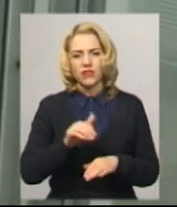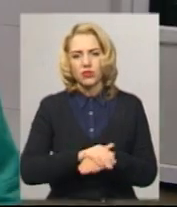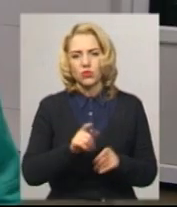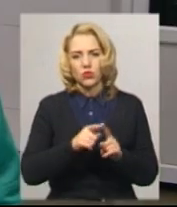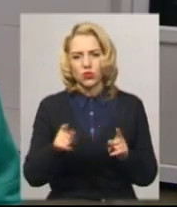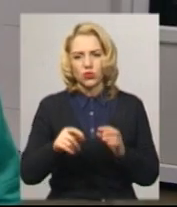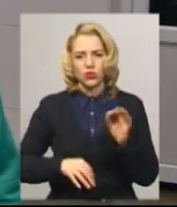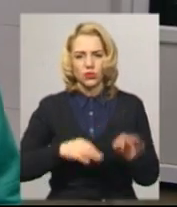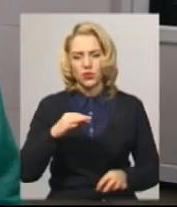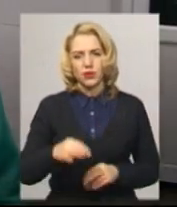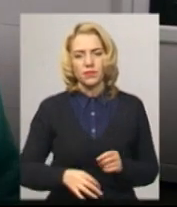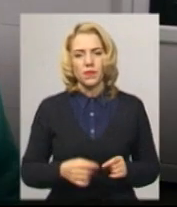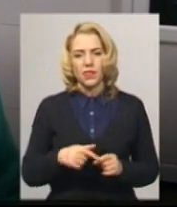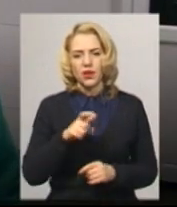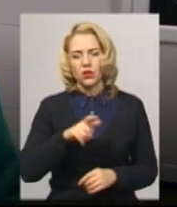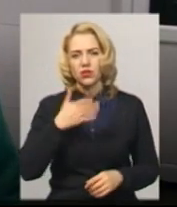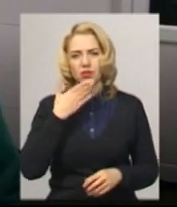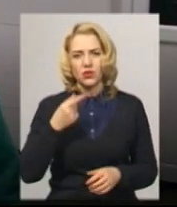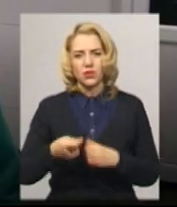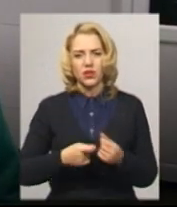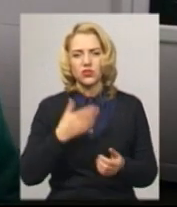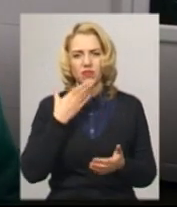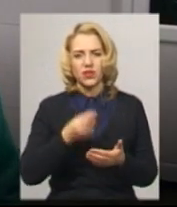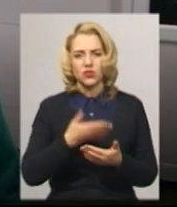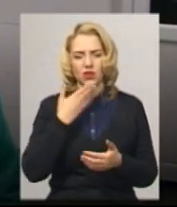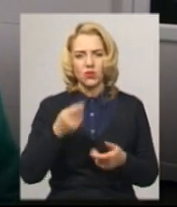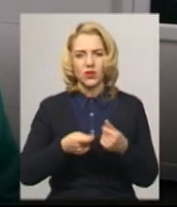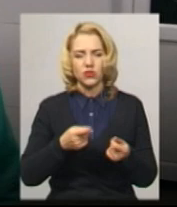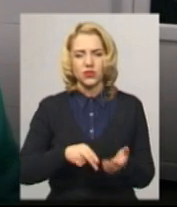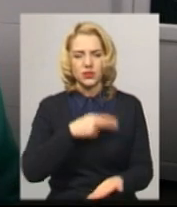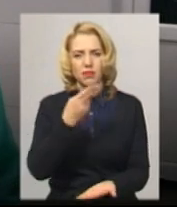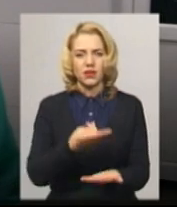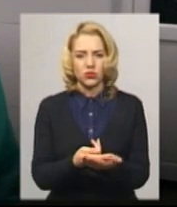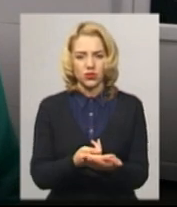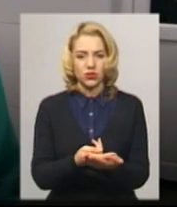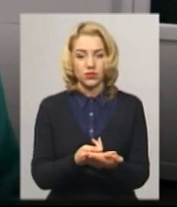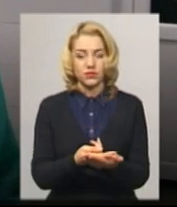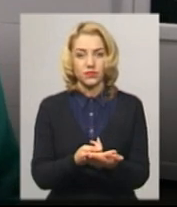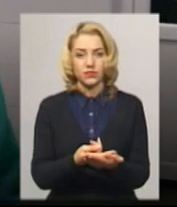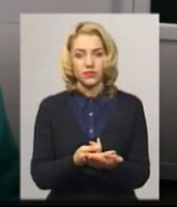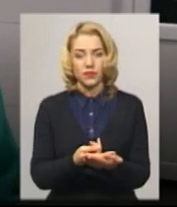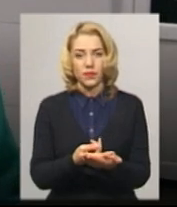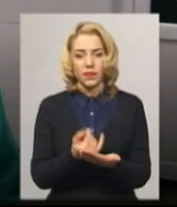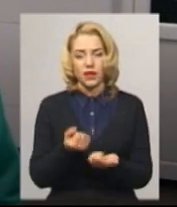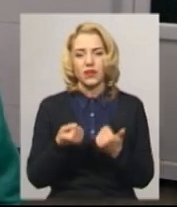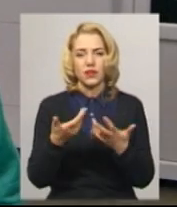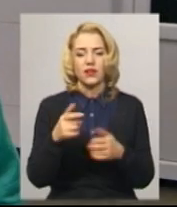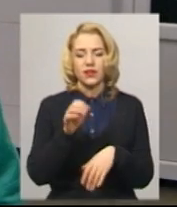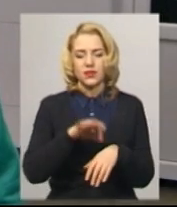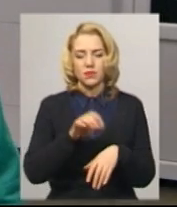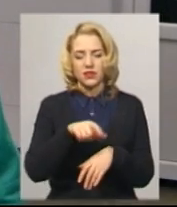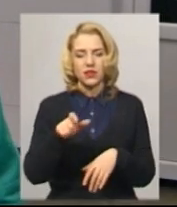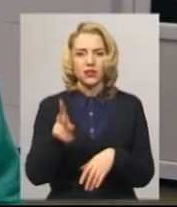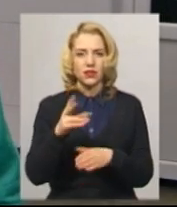протягом доби. Люди з небережності, власне небережності падають і кількість пацієнтів, які